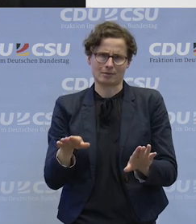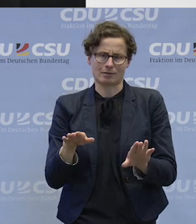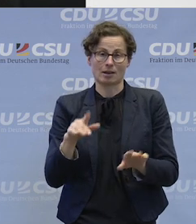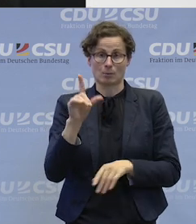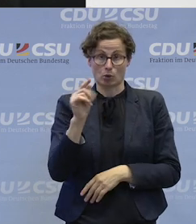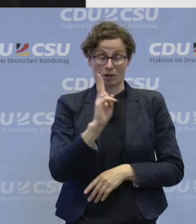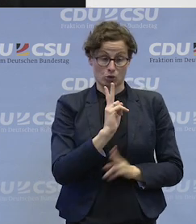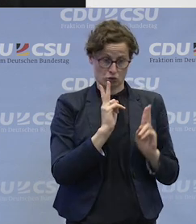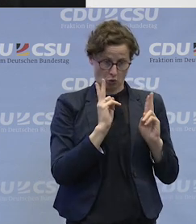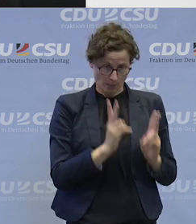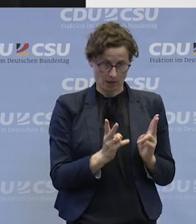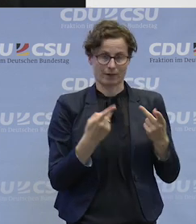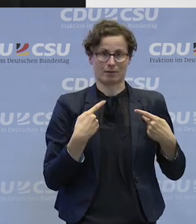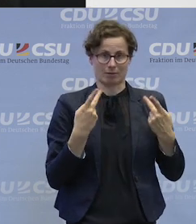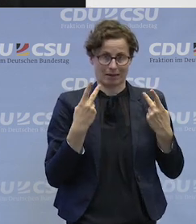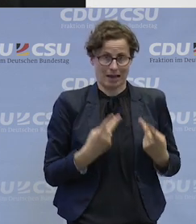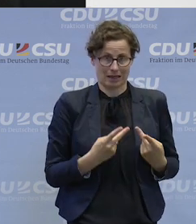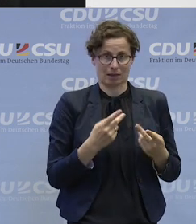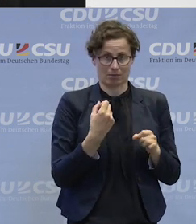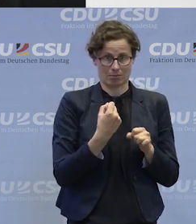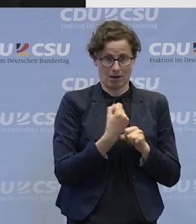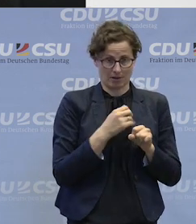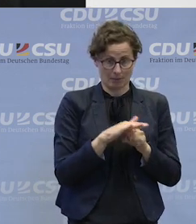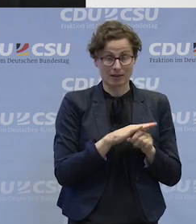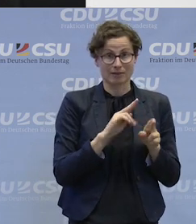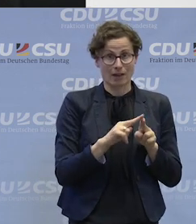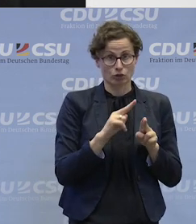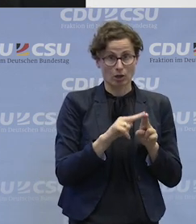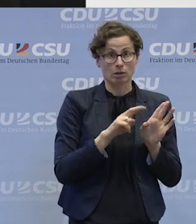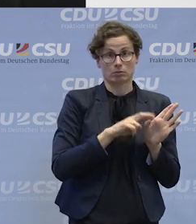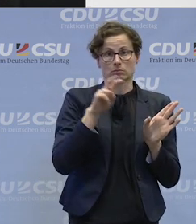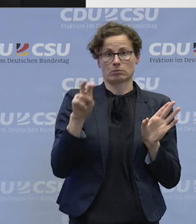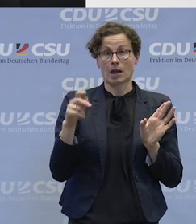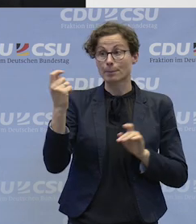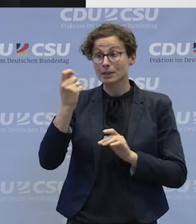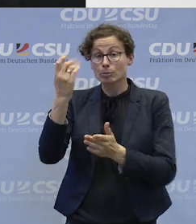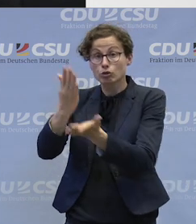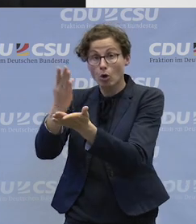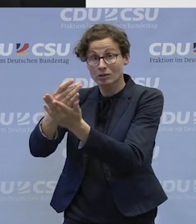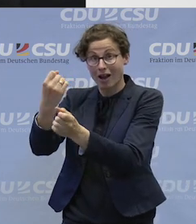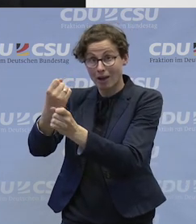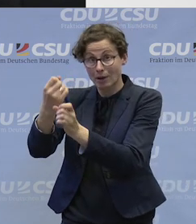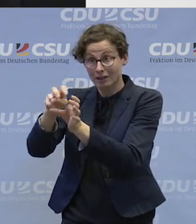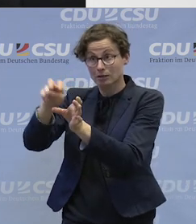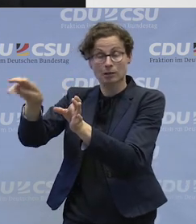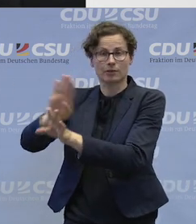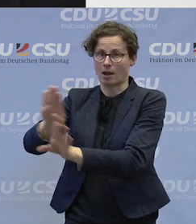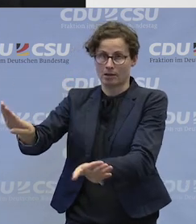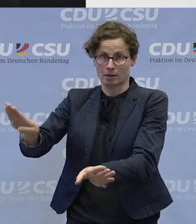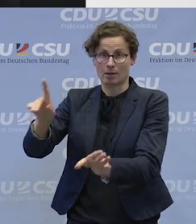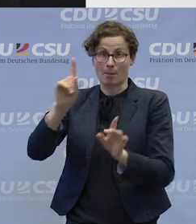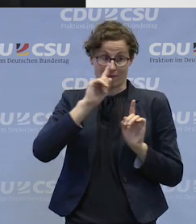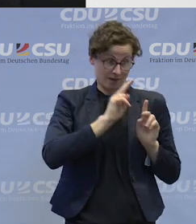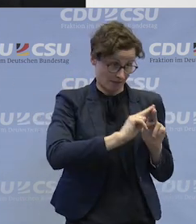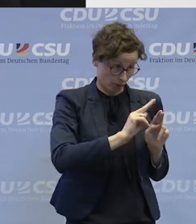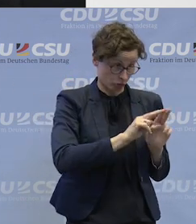sonst in einer Werkstatt beschäftigt wären, also nicht eine Umsetzung im Betrieb. Wenn aber einer aus der Werkstatt bei Ihnen im